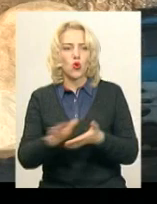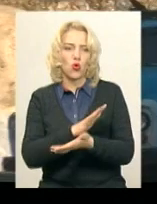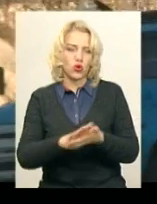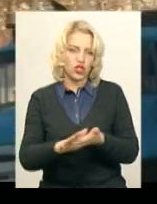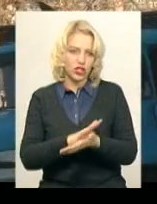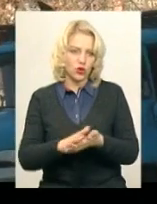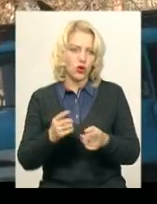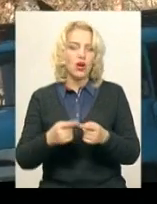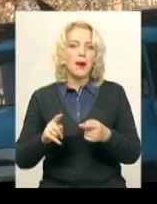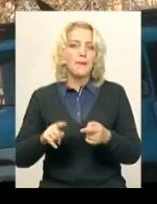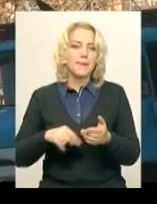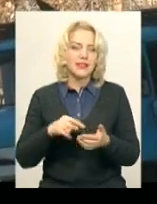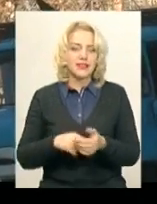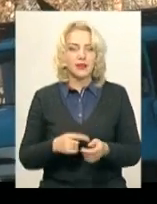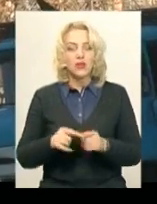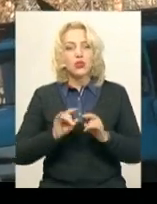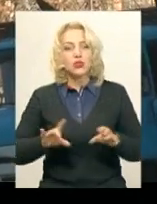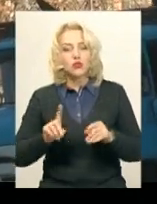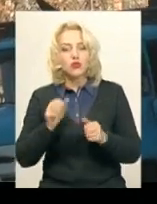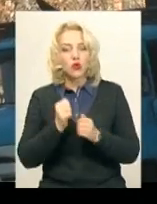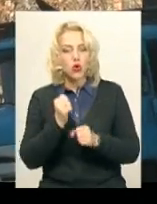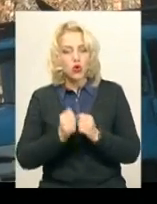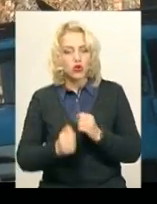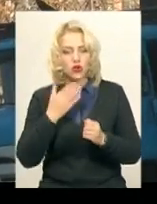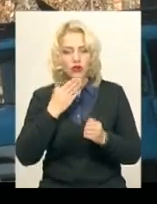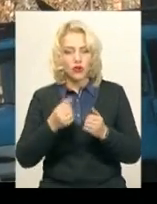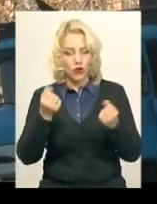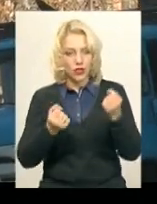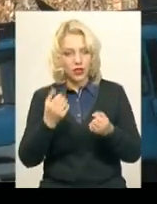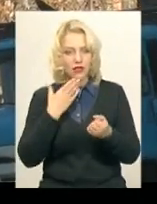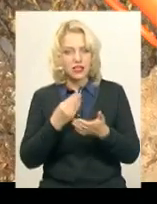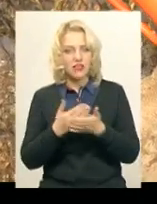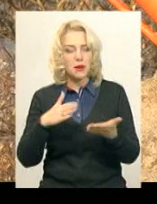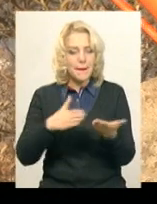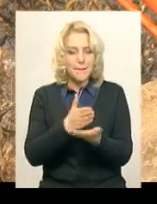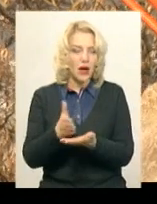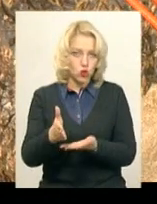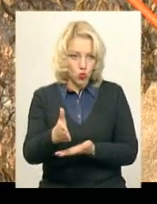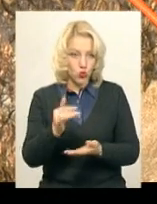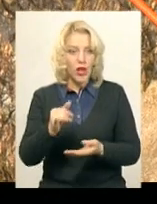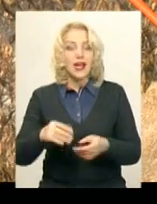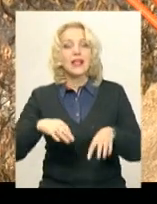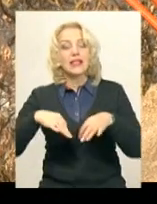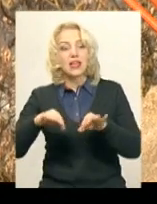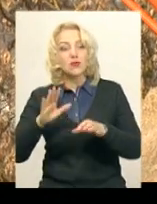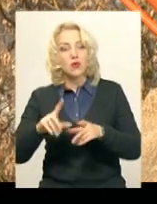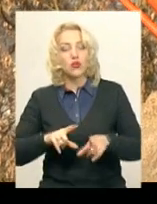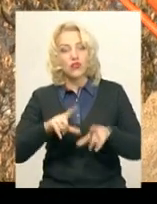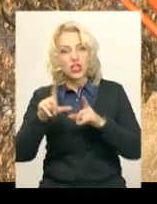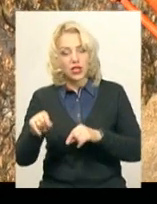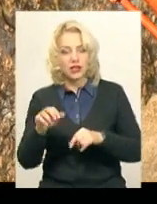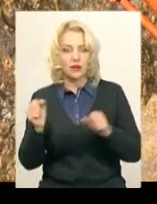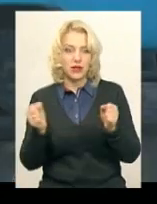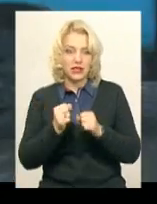Володимир Швоєнко розповідає, у кожного водія є свій першочерговий маршрут, який він обслуговує. І транспорт виїжджатиме при зимових